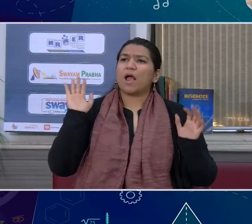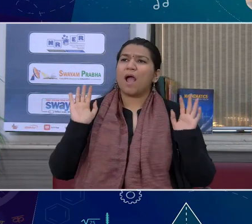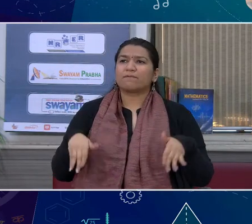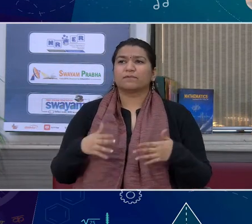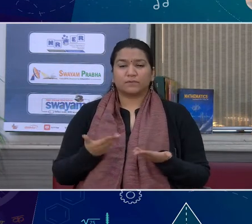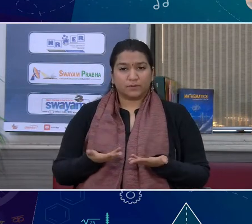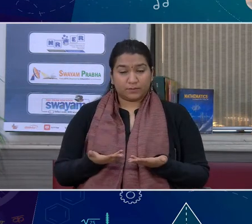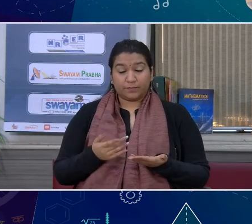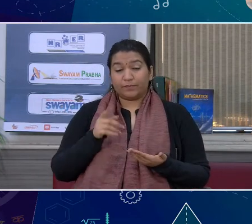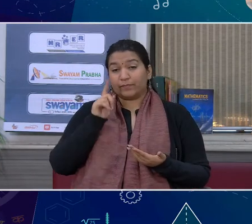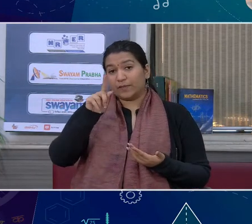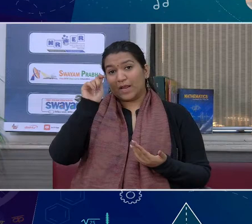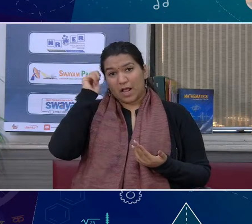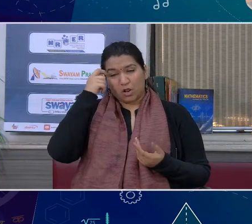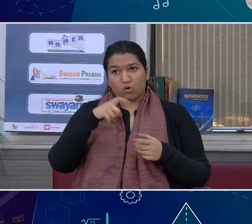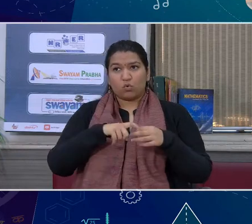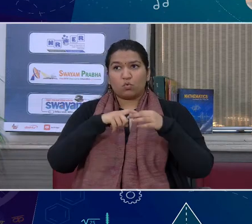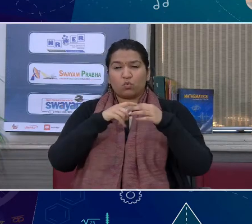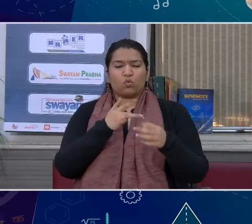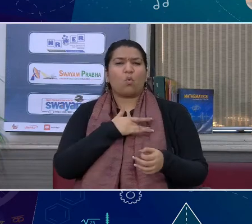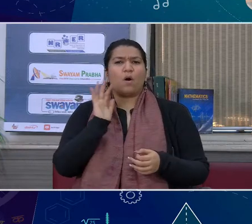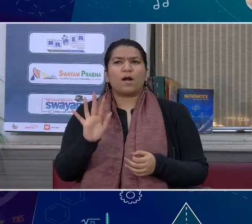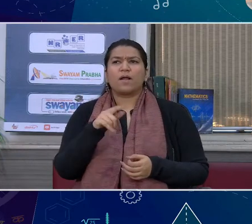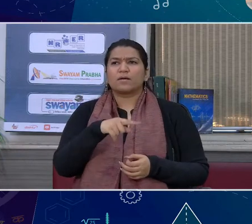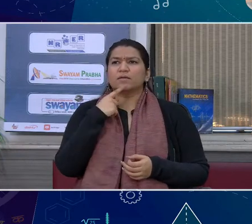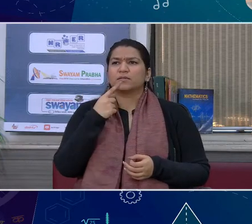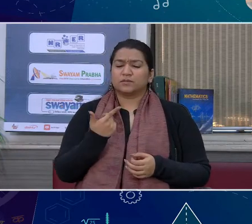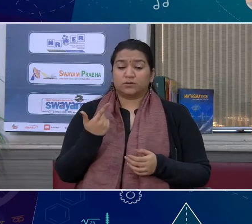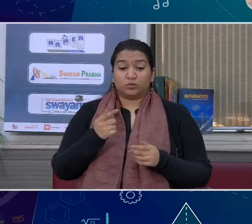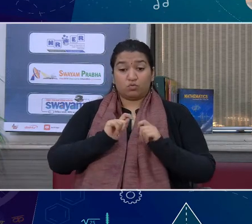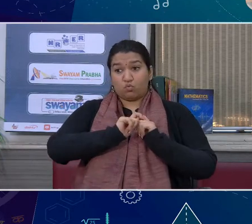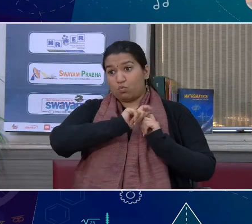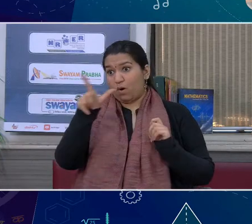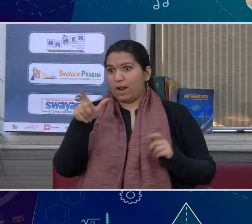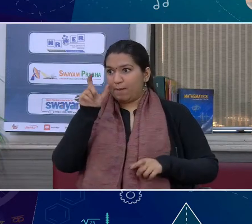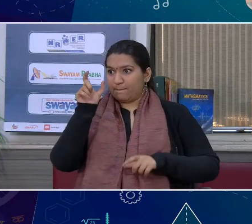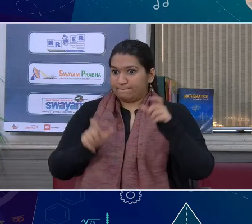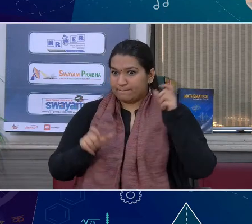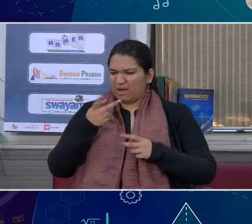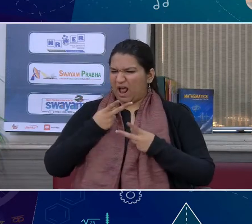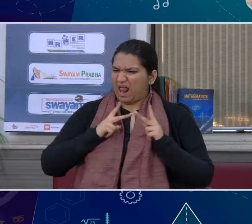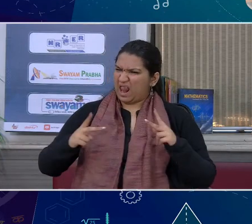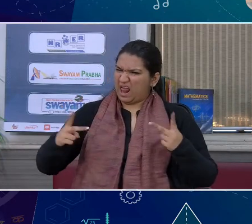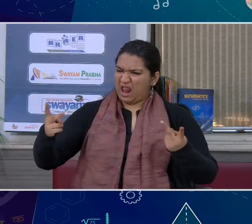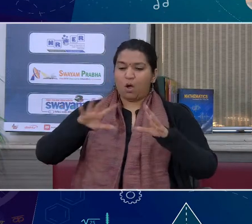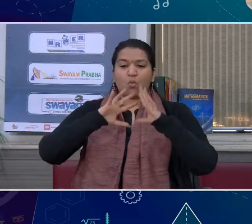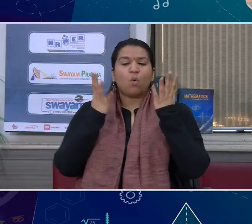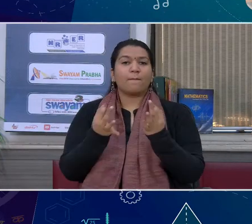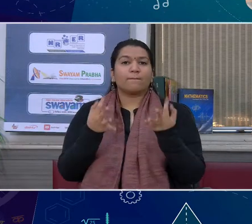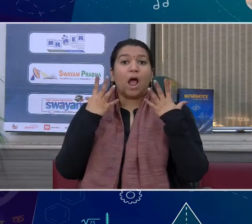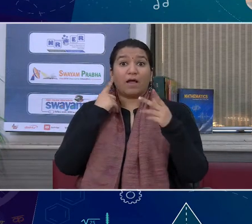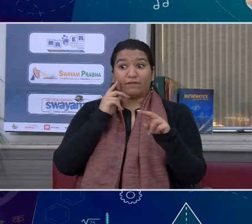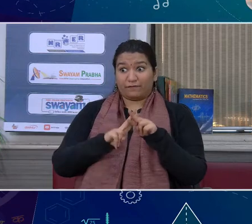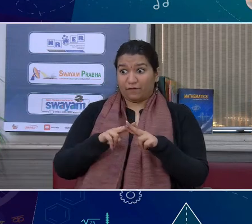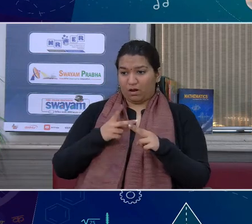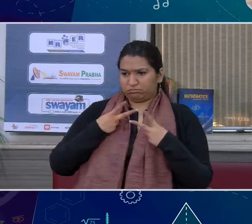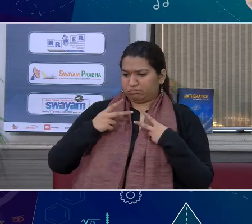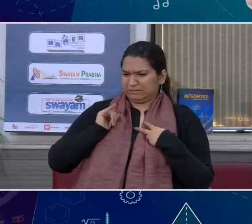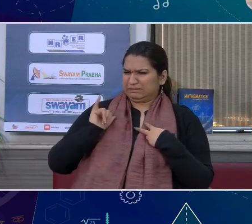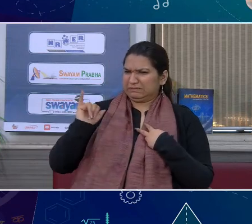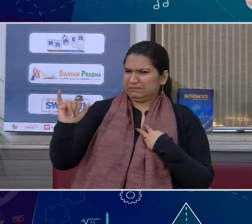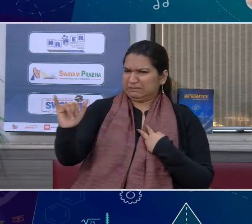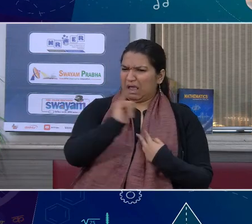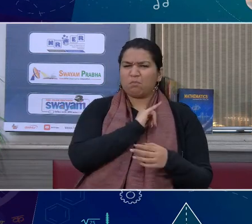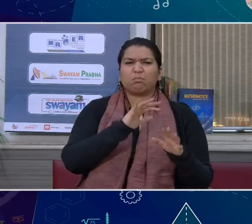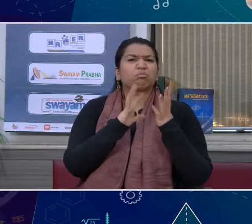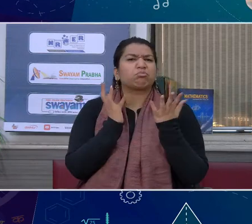एक अंग्रेजी ने कहा हुए ते इट निट इट इट इट इट इट अर्ट आप पीपल टूमेक डिस वाई जब सभी तरह के लोग मिलते तभी यह समाज बनता